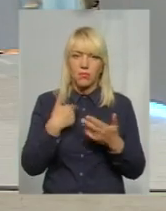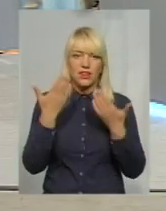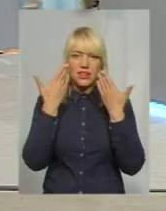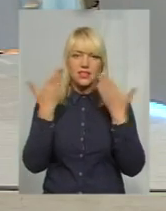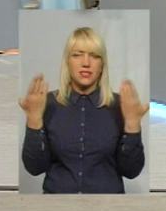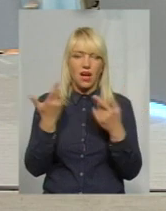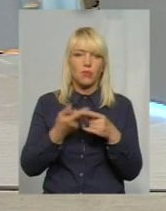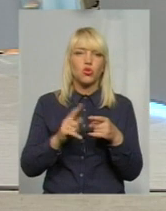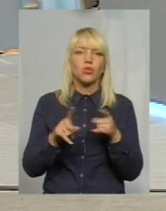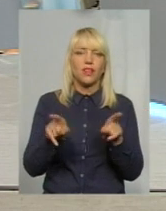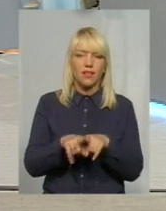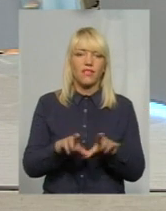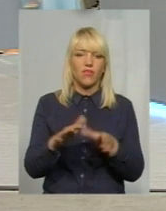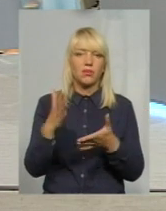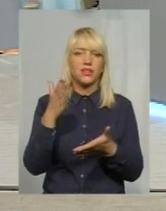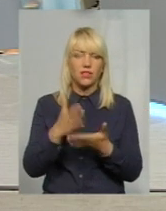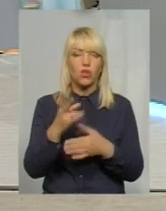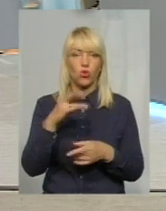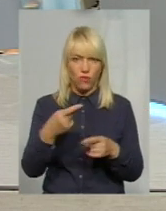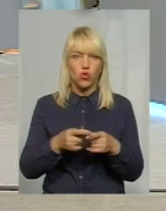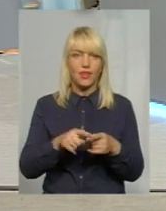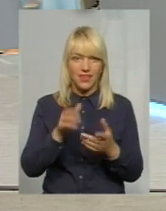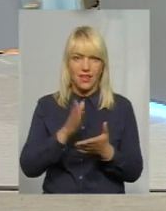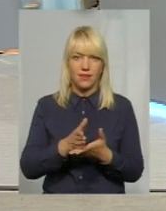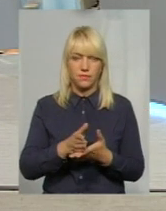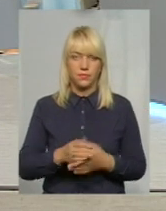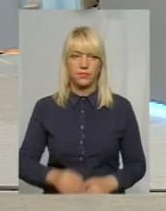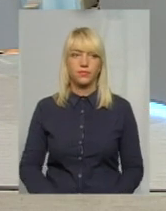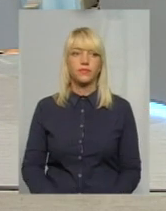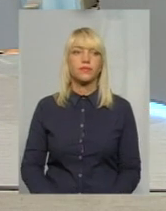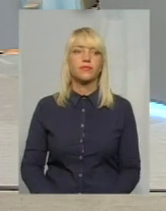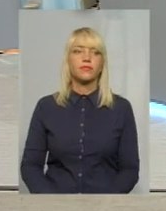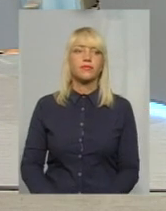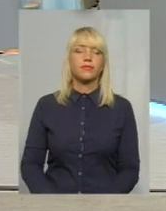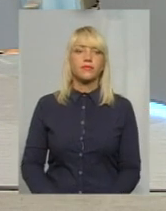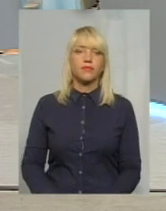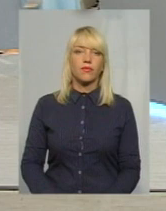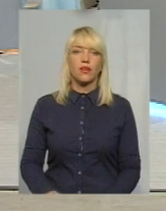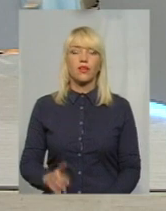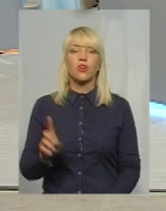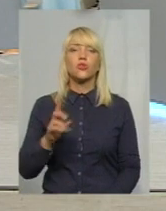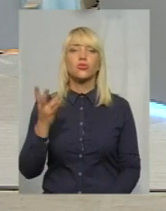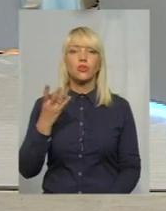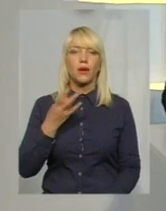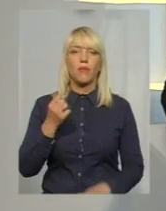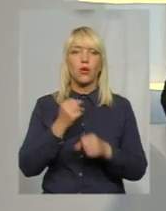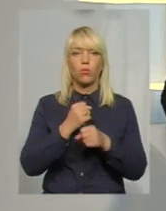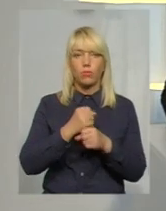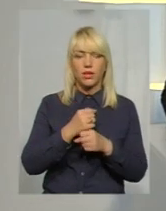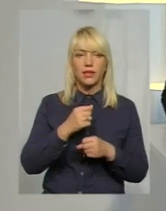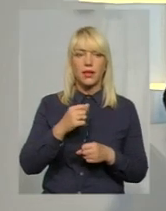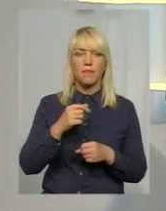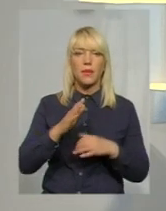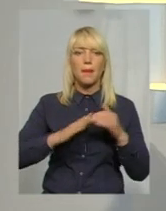Можемо не знати, що такі випадки є, але вони є. Так, зрозуміло. Що слід робити пасічникам, які